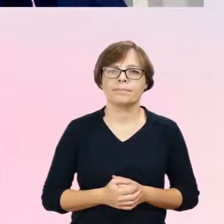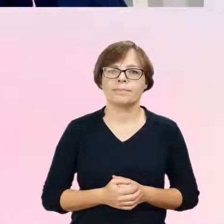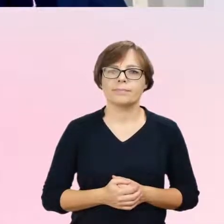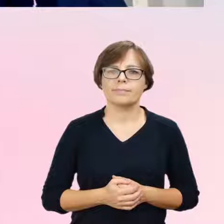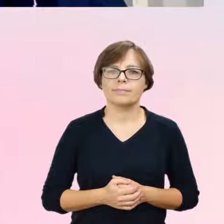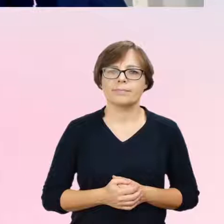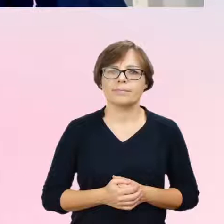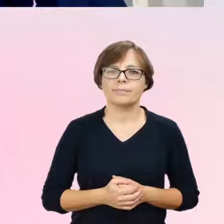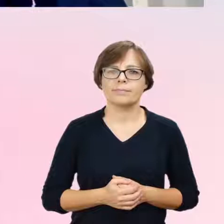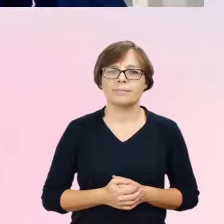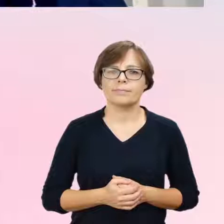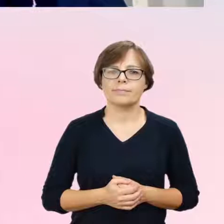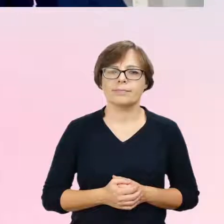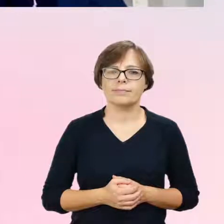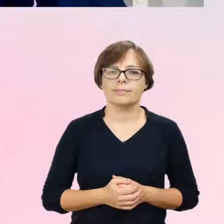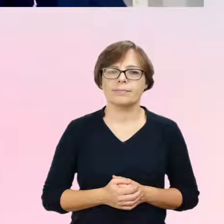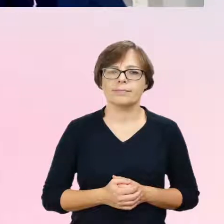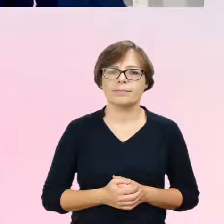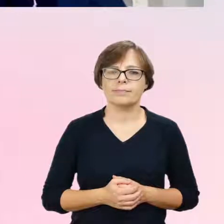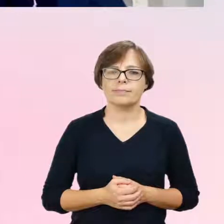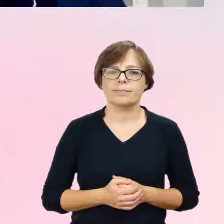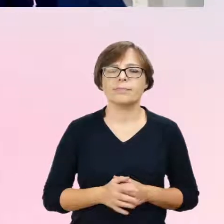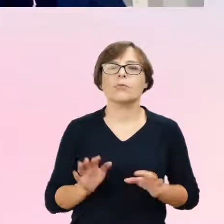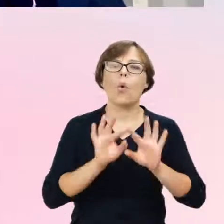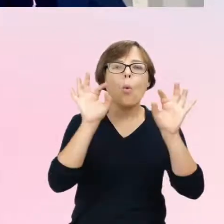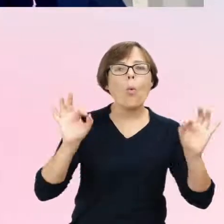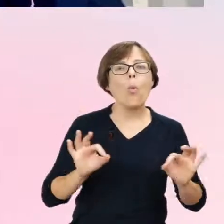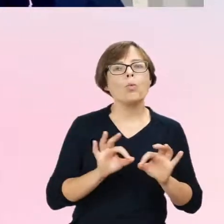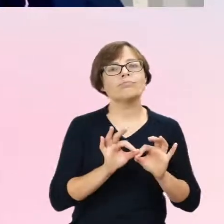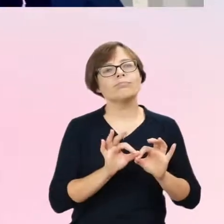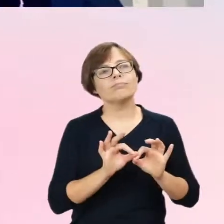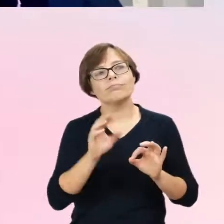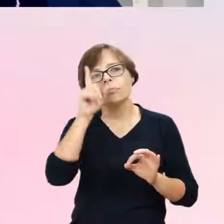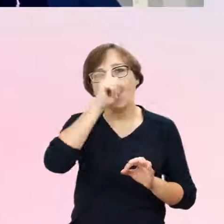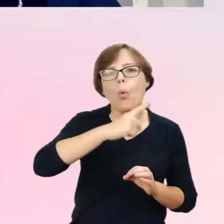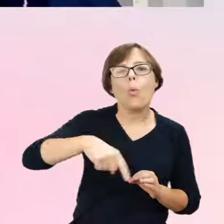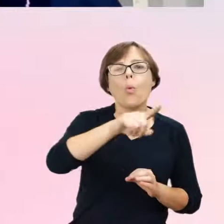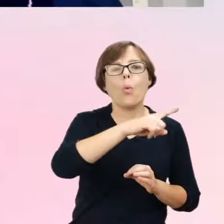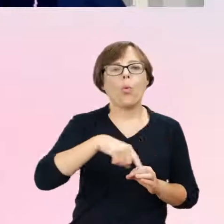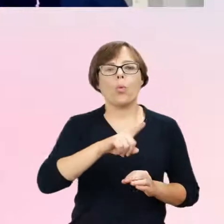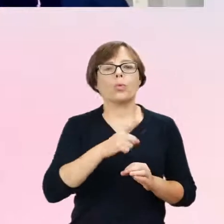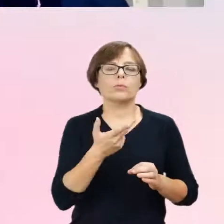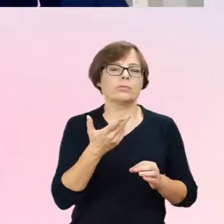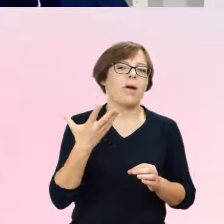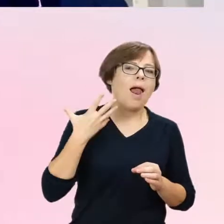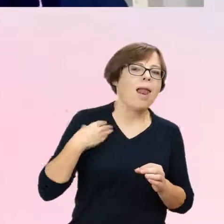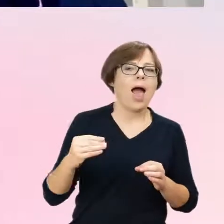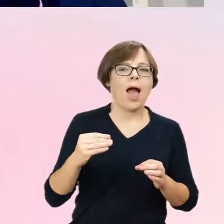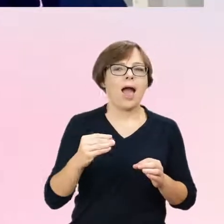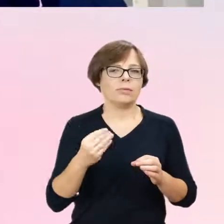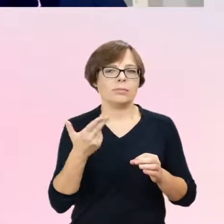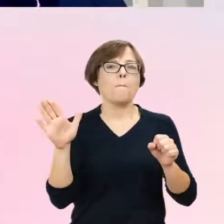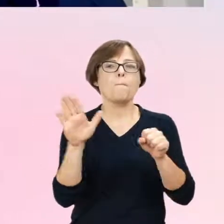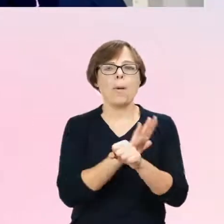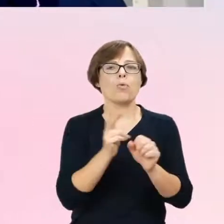Jakie jest rozpowszechnienie właściwie zjawiska dysforii płci u osób niepełnoletnich? Ja będę jeszcze o